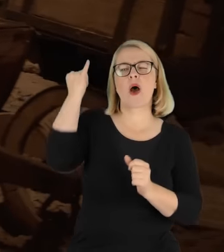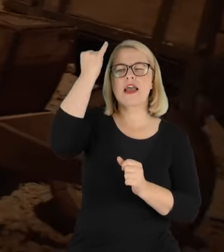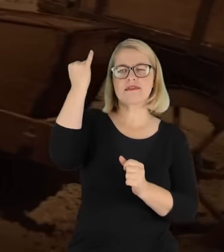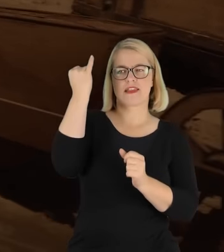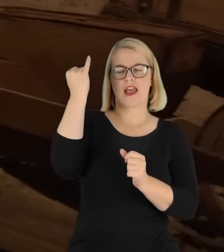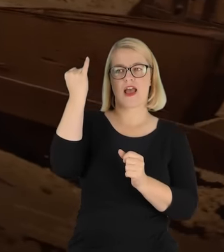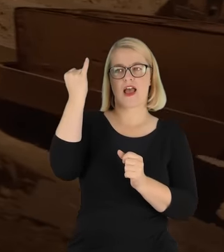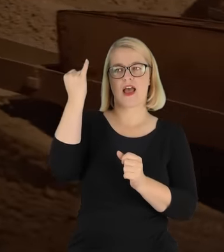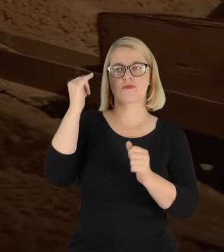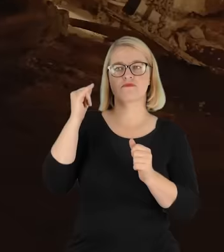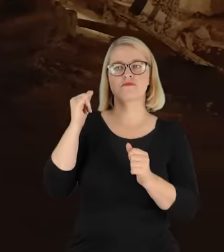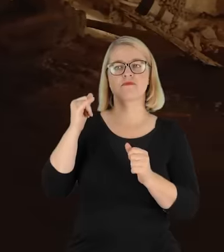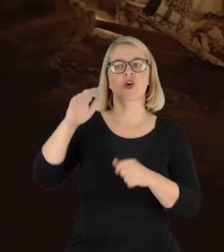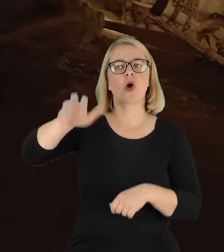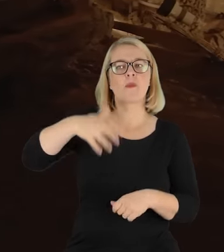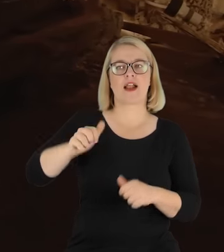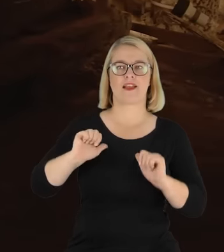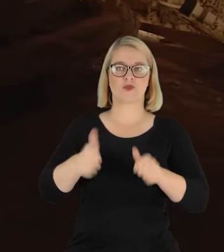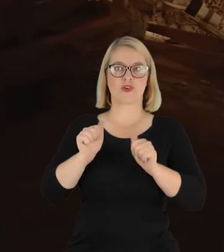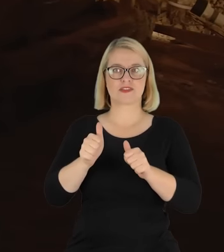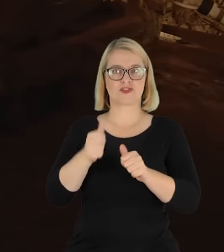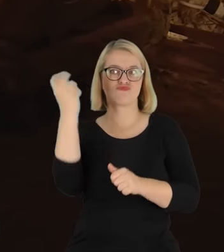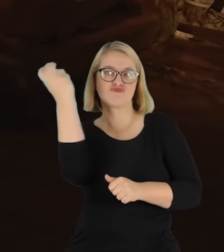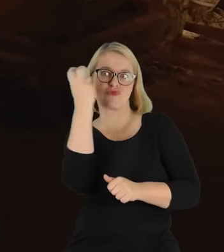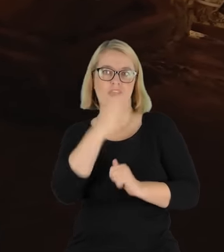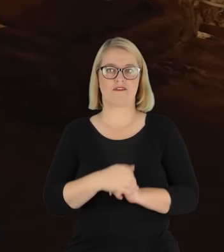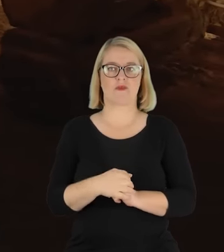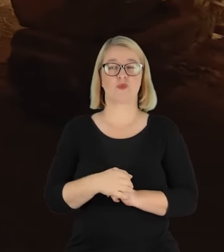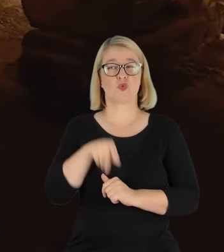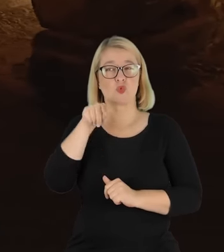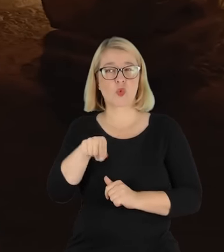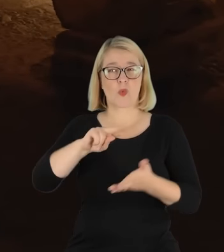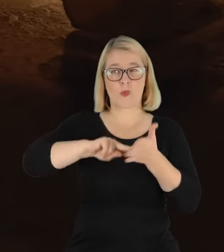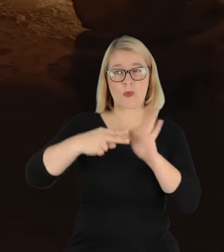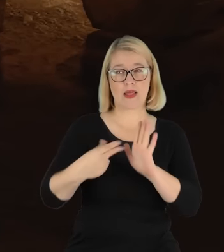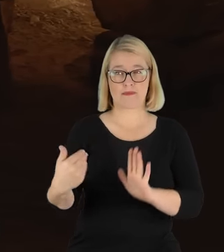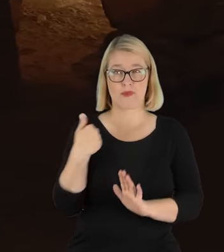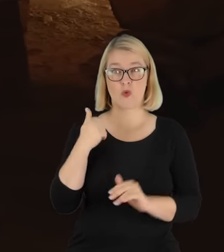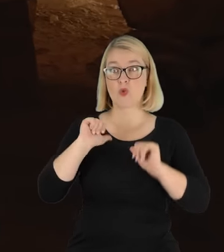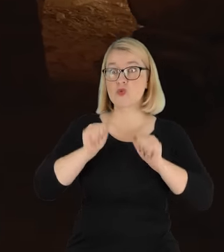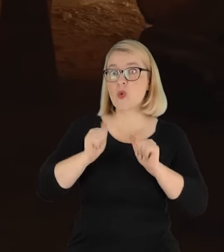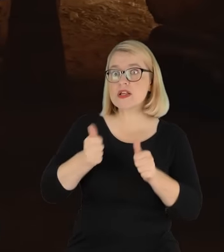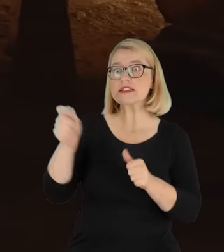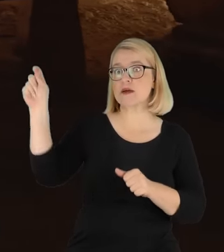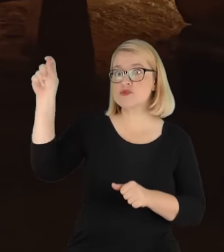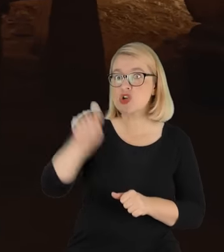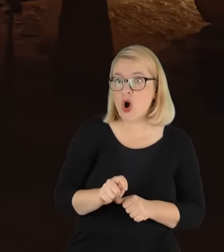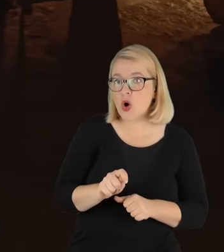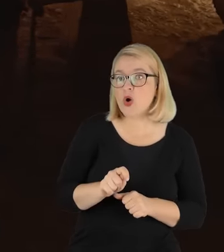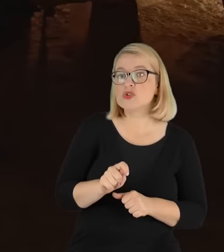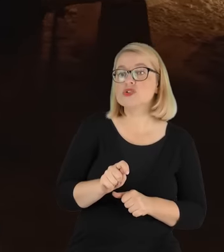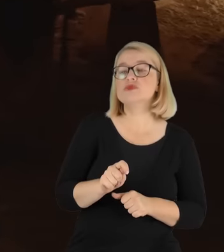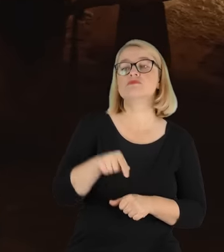jako obiektu turystycznego. W jego założeniu było to, że turysta